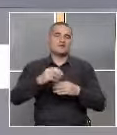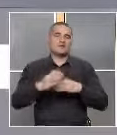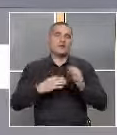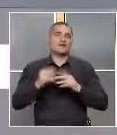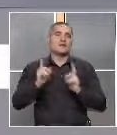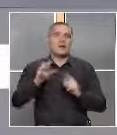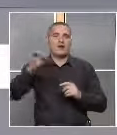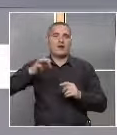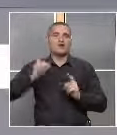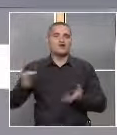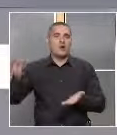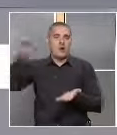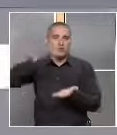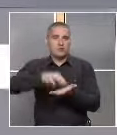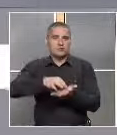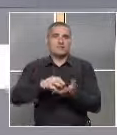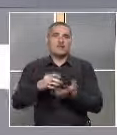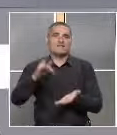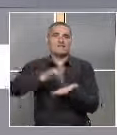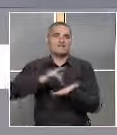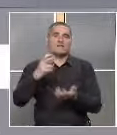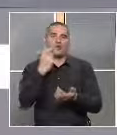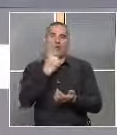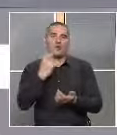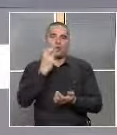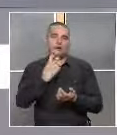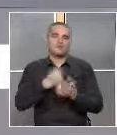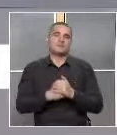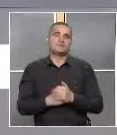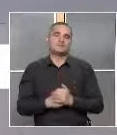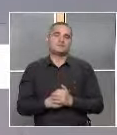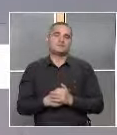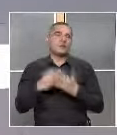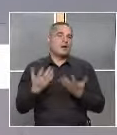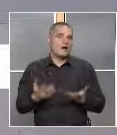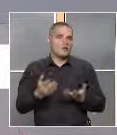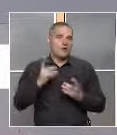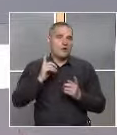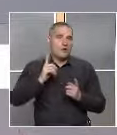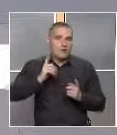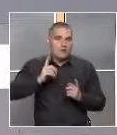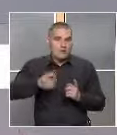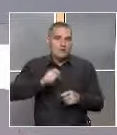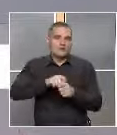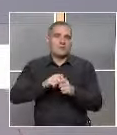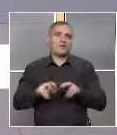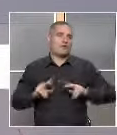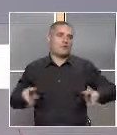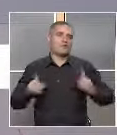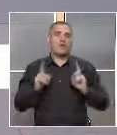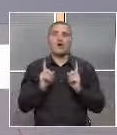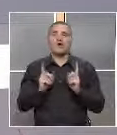клиентите, които посещават центъра по логопедия. Какво обаче могат да направят родителите,